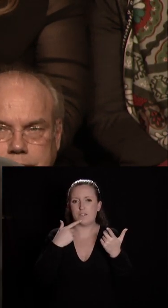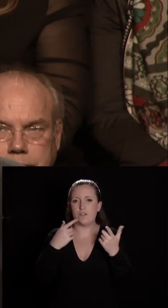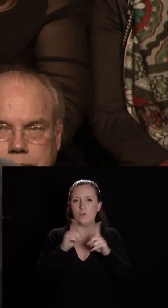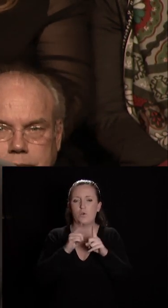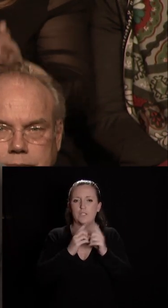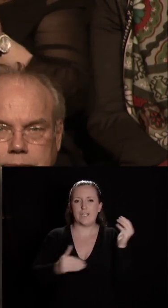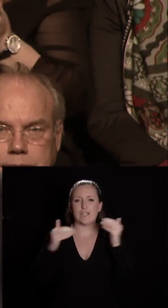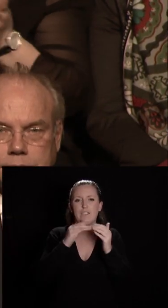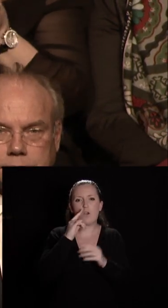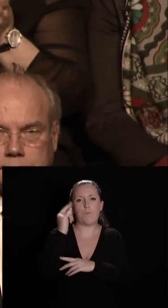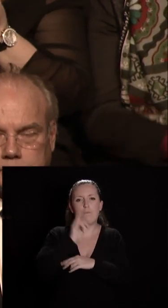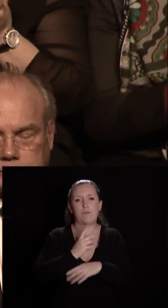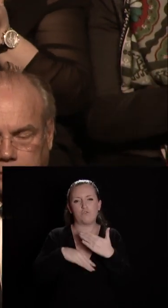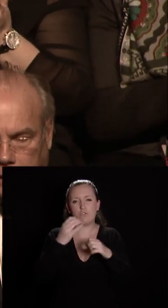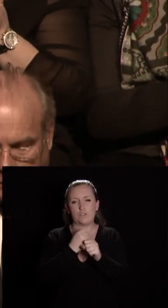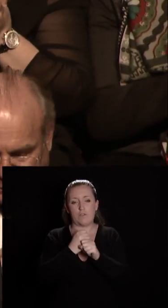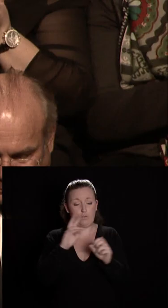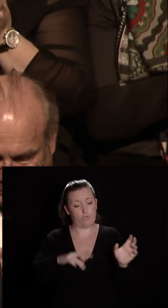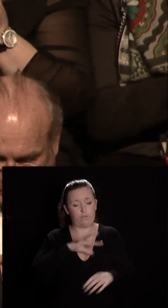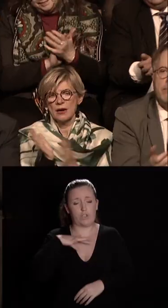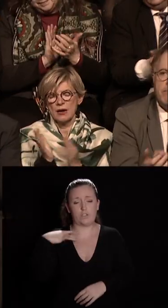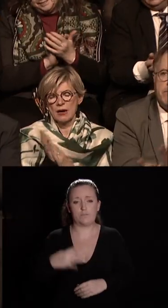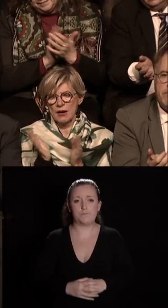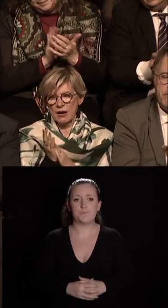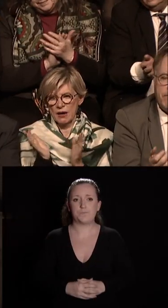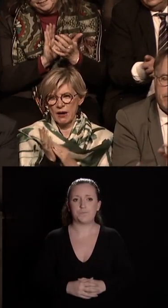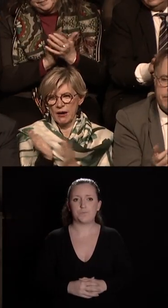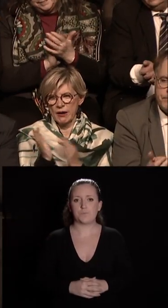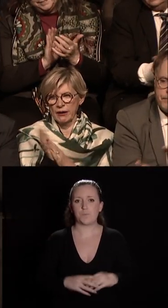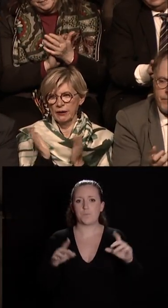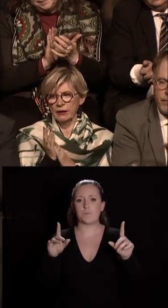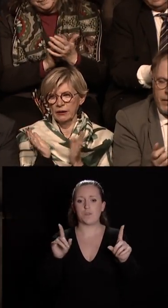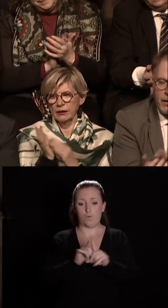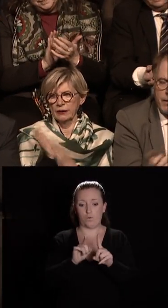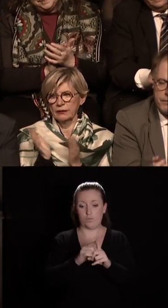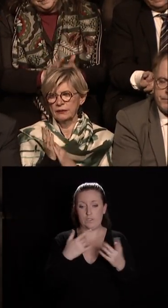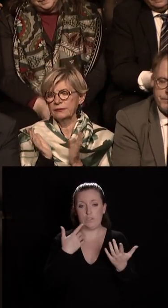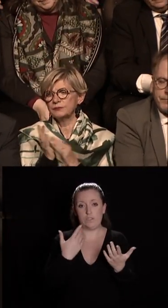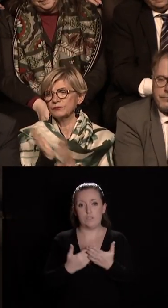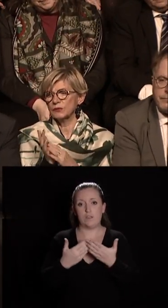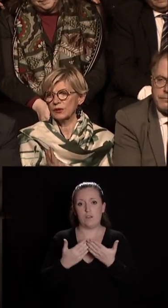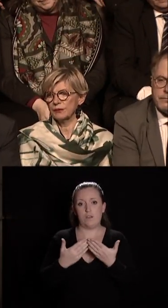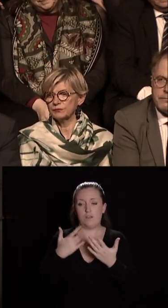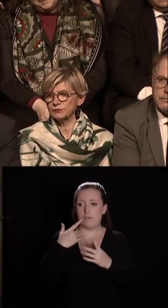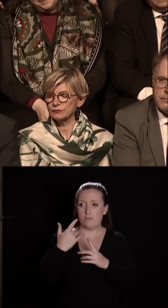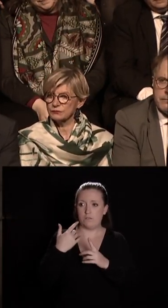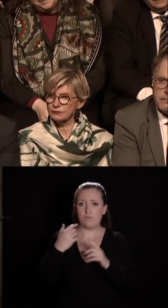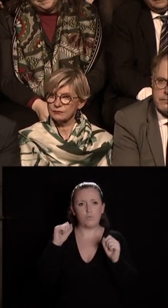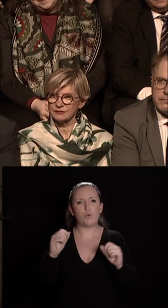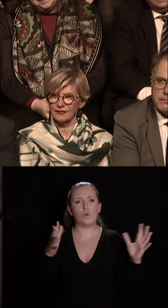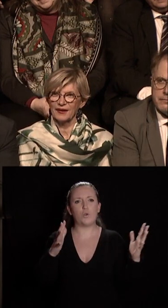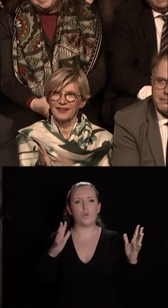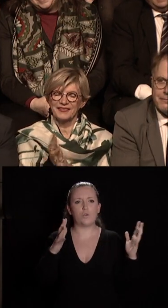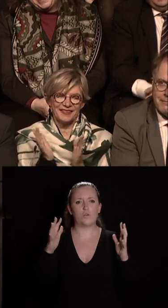hommes c'est une fierté bien sûr mais c'est surtout le fruit oui continuez